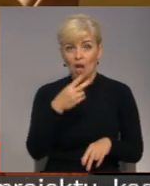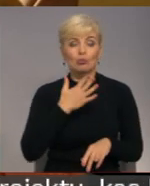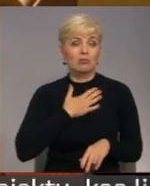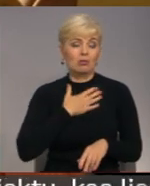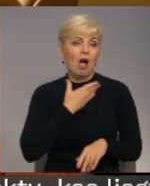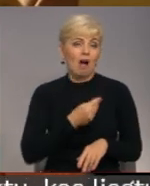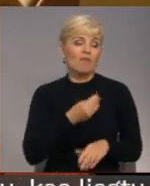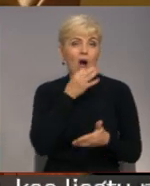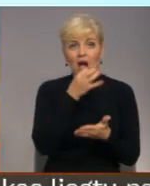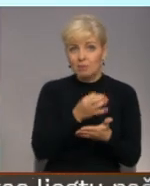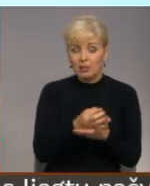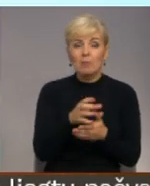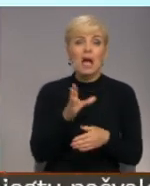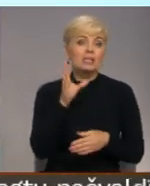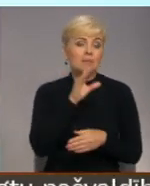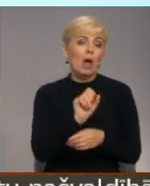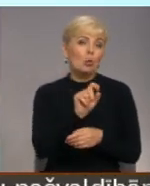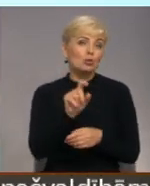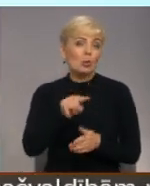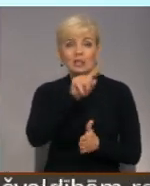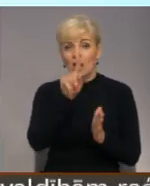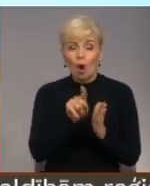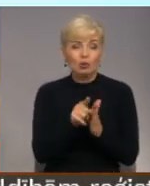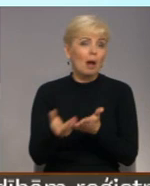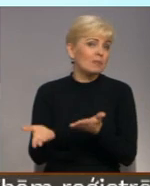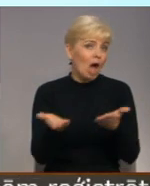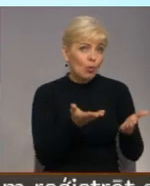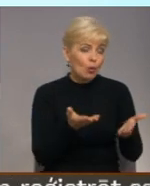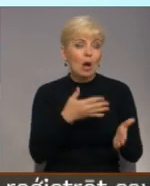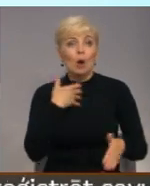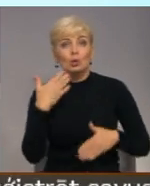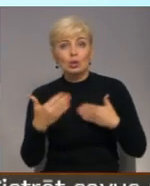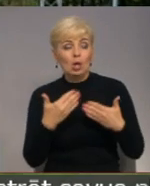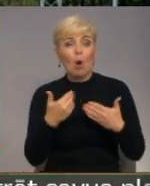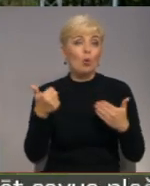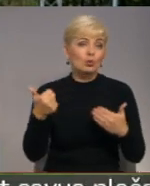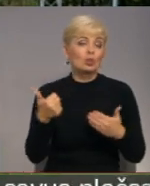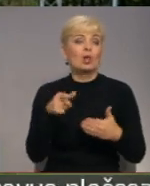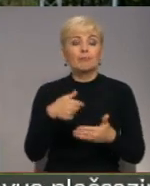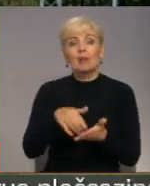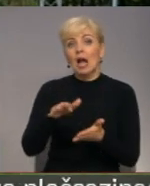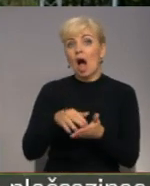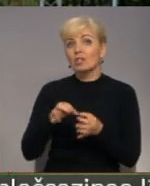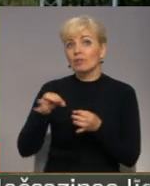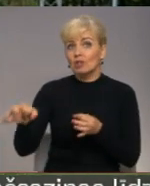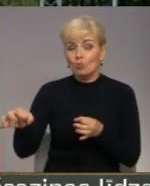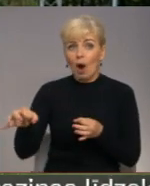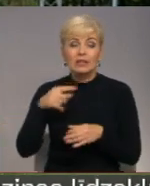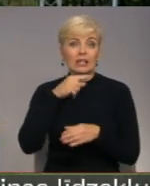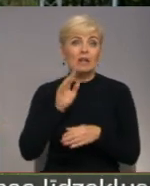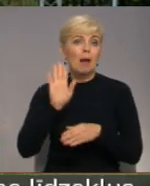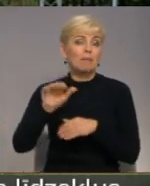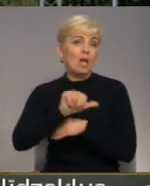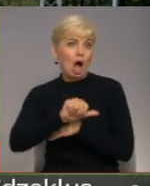atbildību. Vizdrīzāk tā ir iespēja viņiem uzot jautājumu par jebko vai paust savu bažu par jebko, kas viņas uztrauc. Kārsavas novads atrodas Krievijas